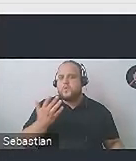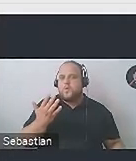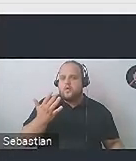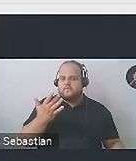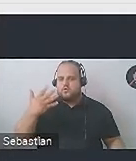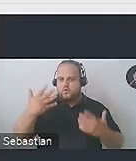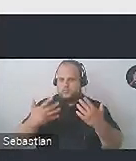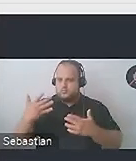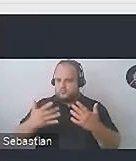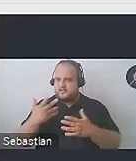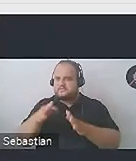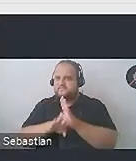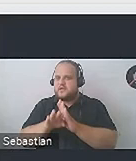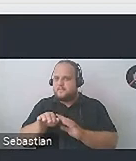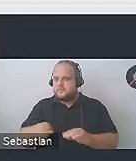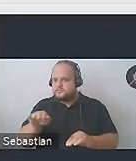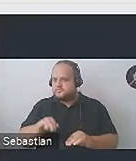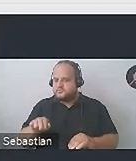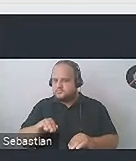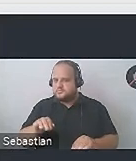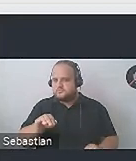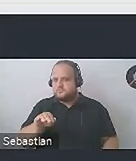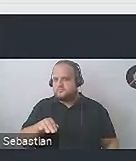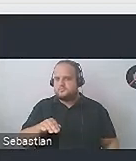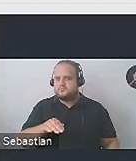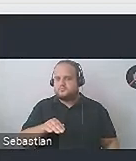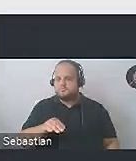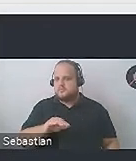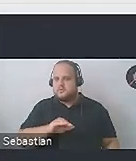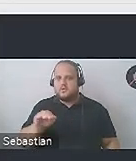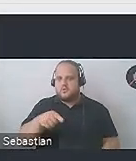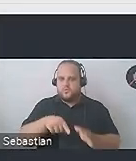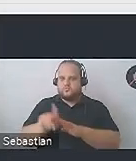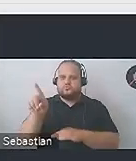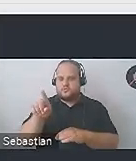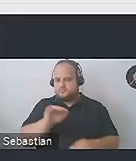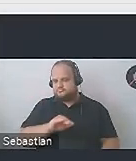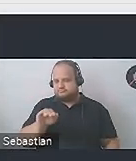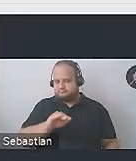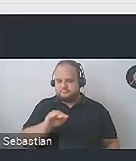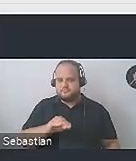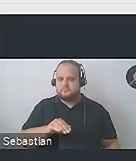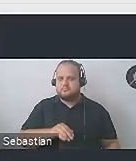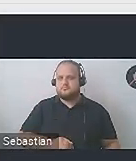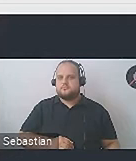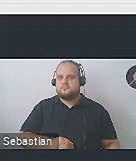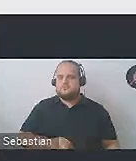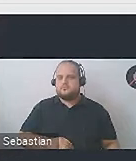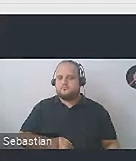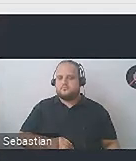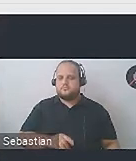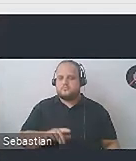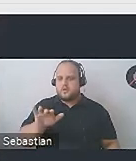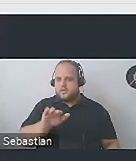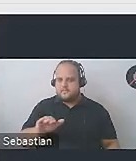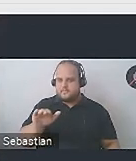komputer niż zwykła myszka, ponieważ zwykła myszka potrafi odjechać, jak klikamy, a taki trackball ma